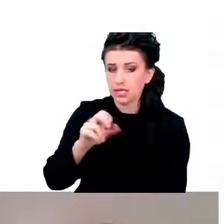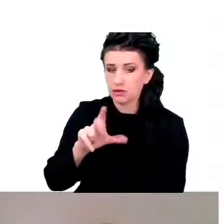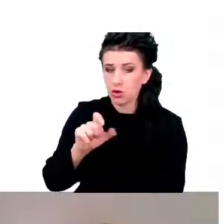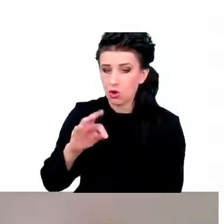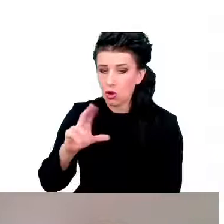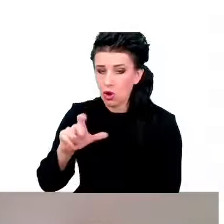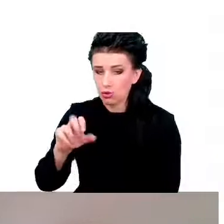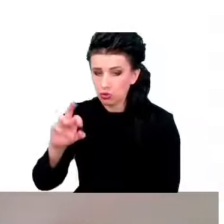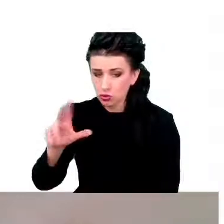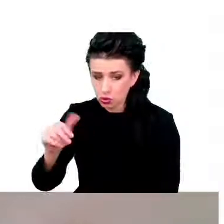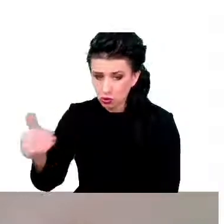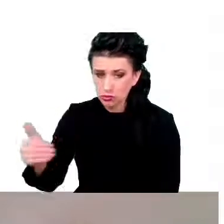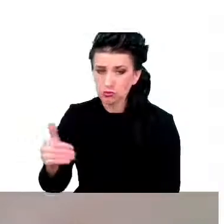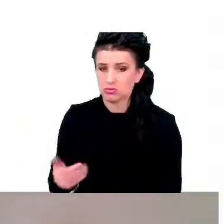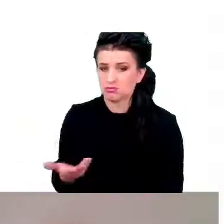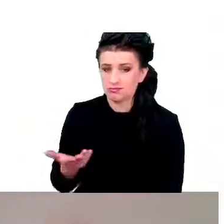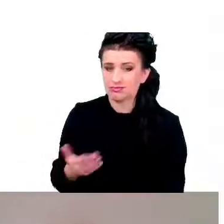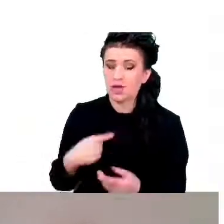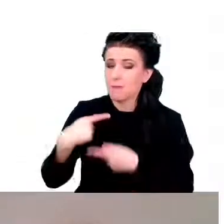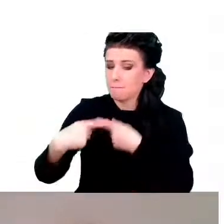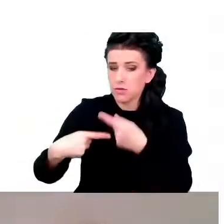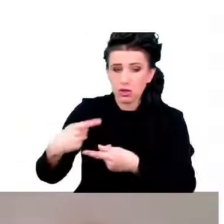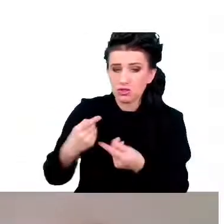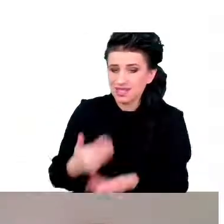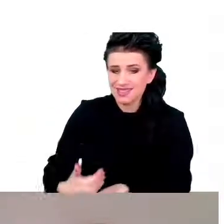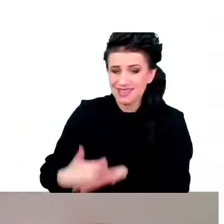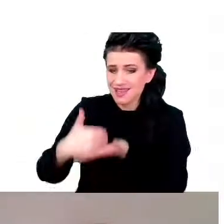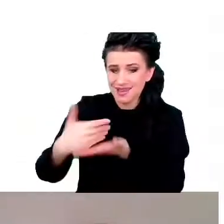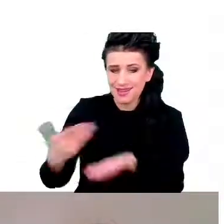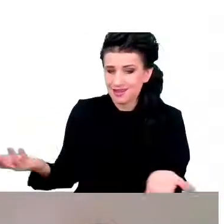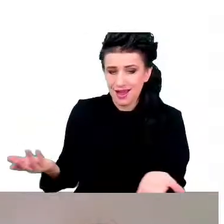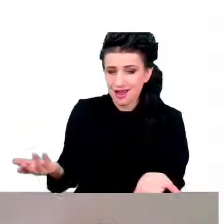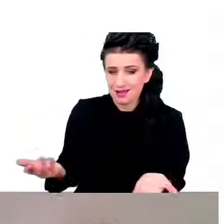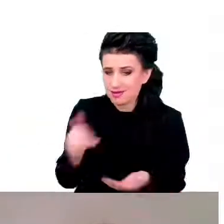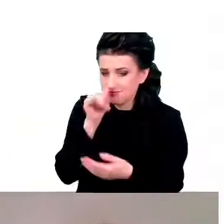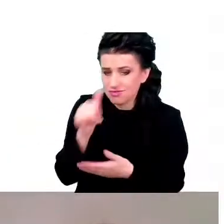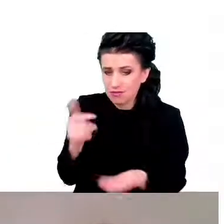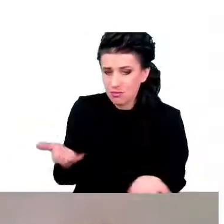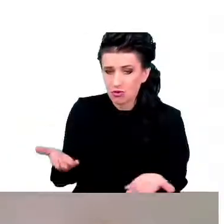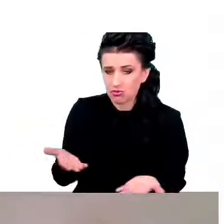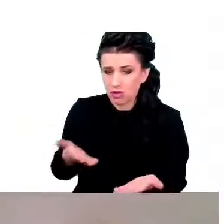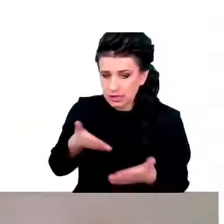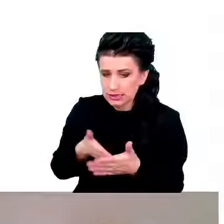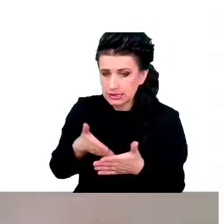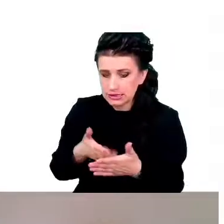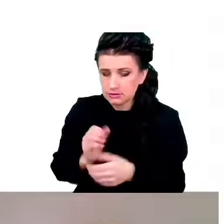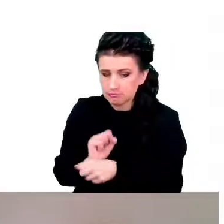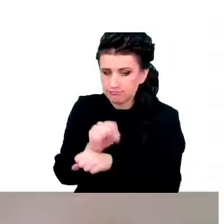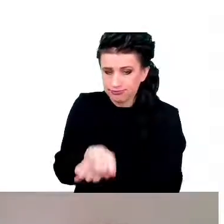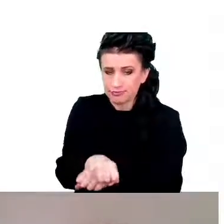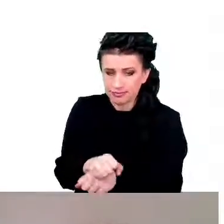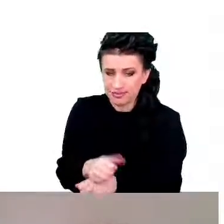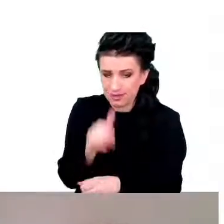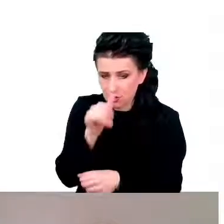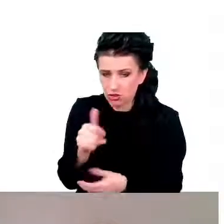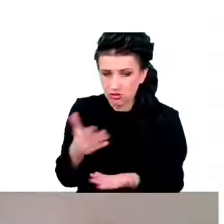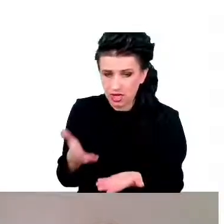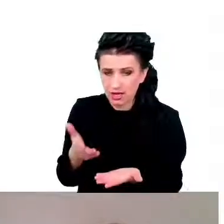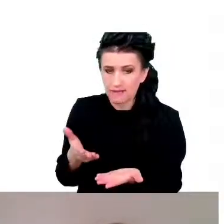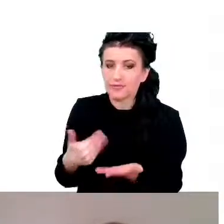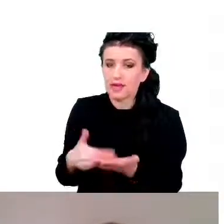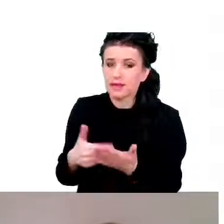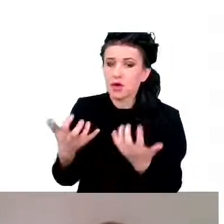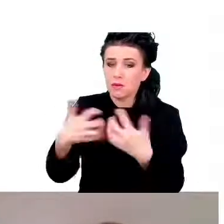autofagii już sobie nie radzą i ten mechanizm sprzątania po prostu